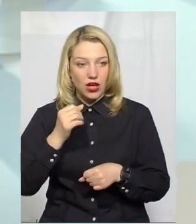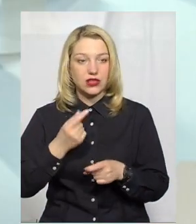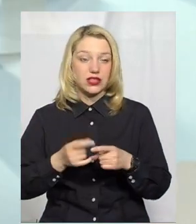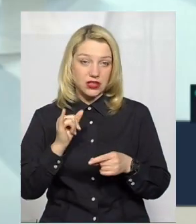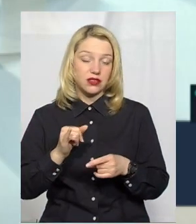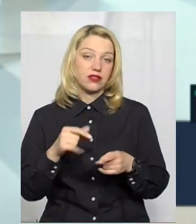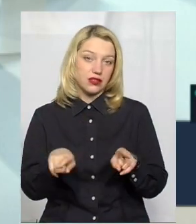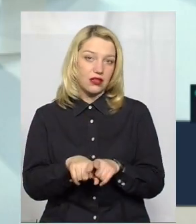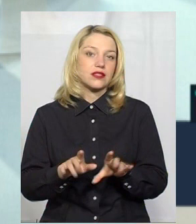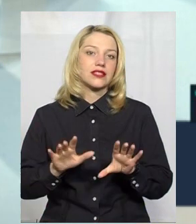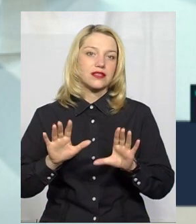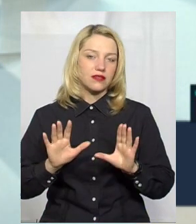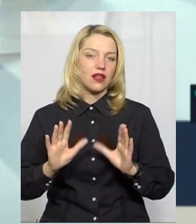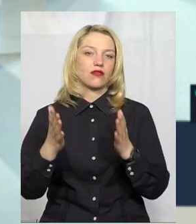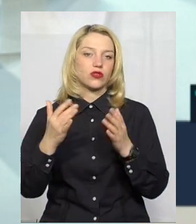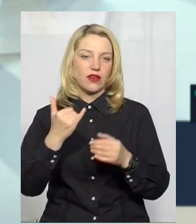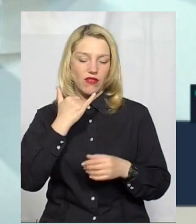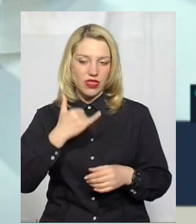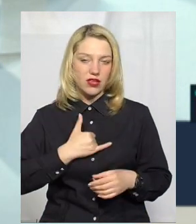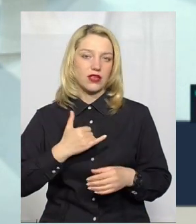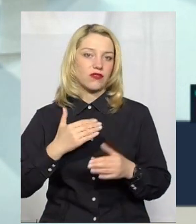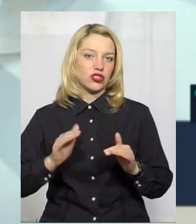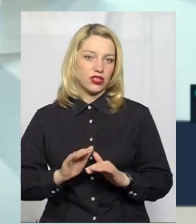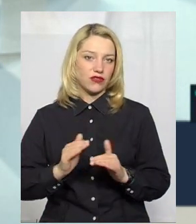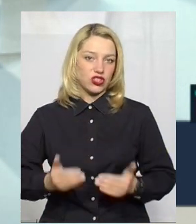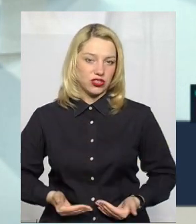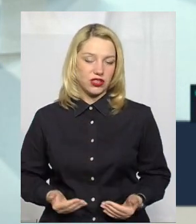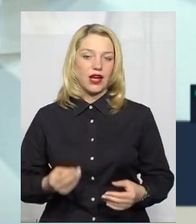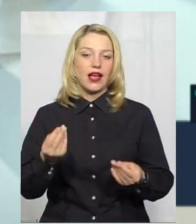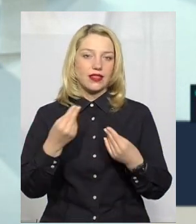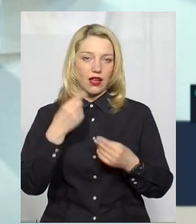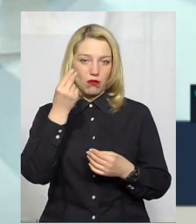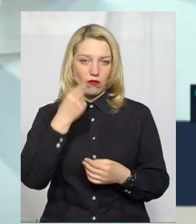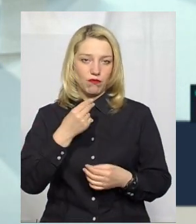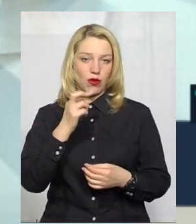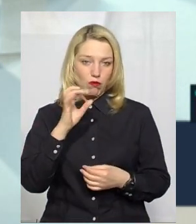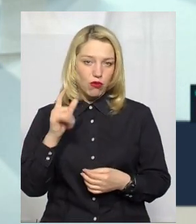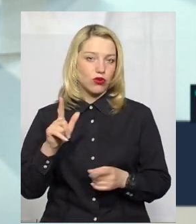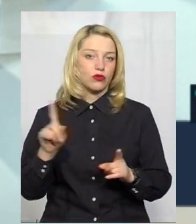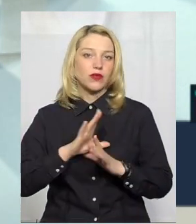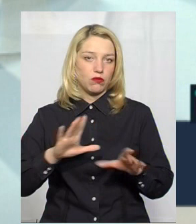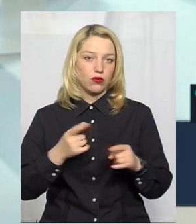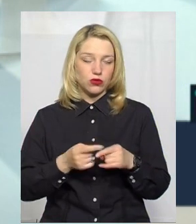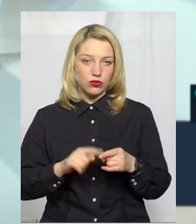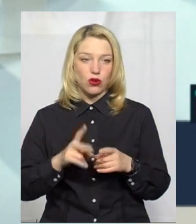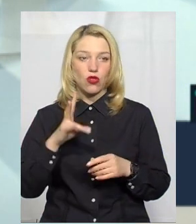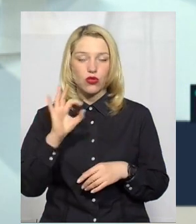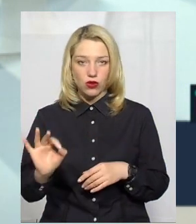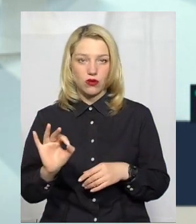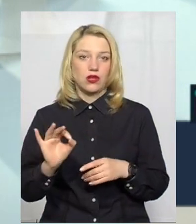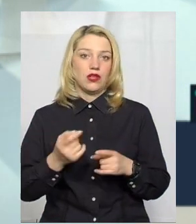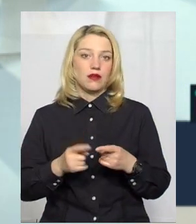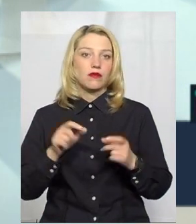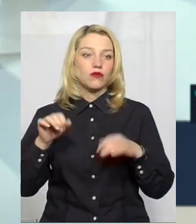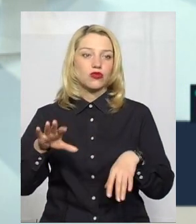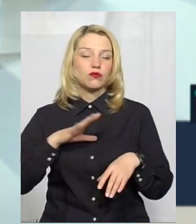так сталося у нас в житті. Дай Бог, щоб цього більше не ставалося. Але я думаю, що цей набутий досвід може